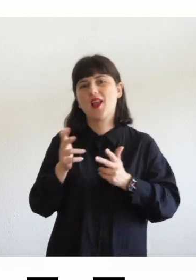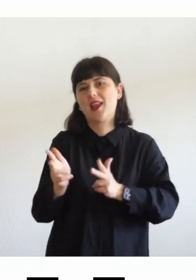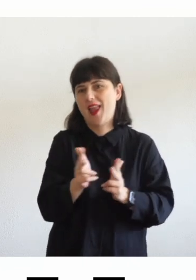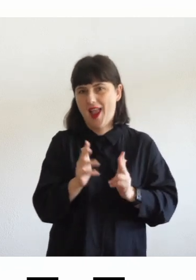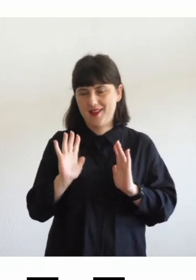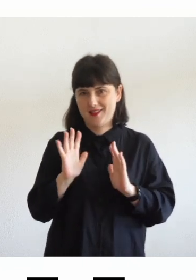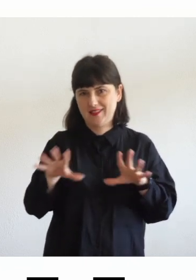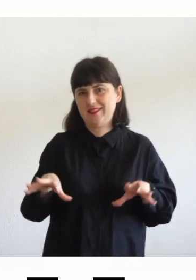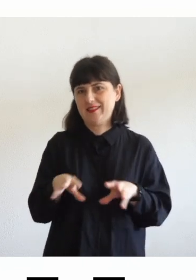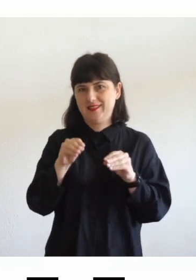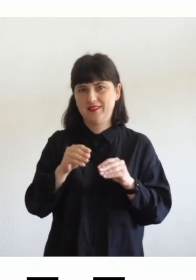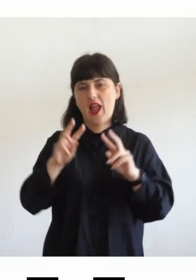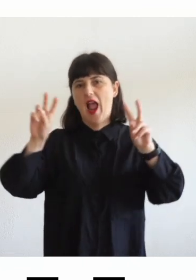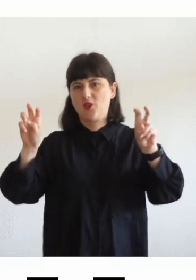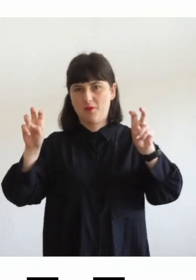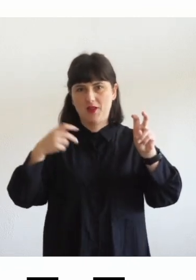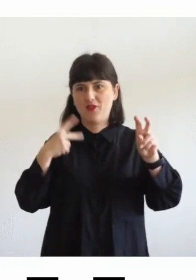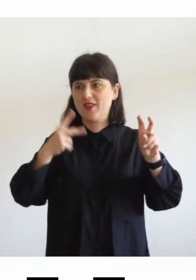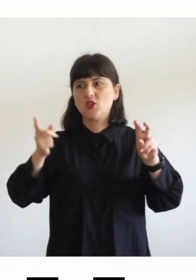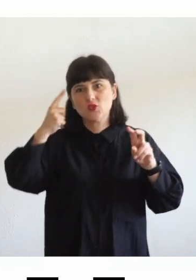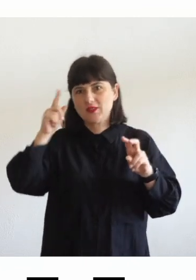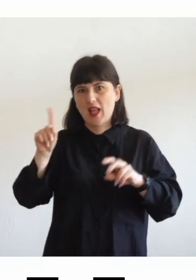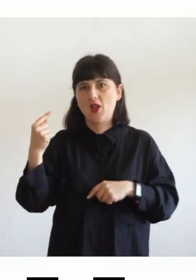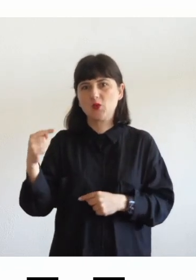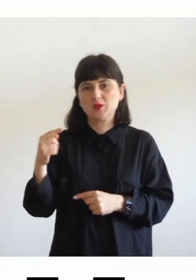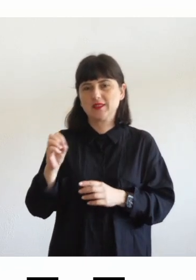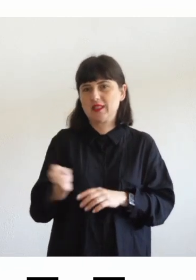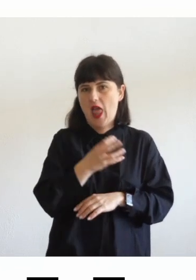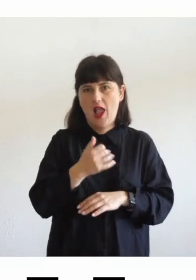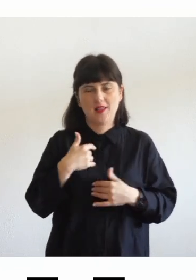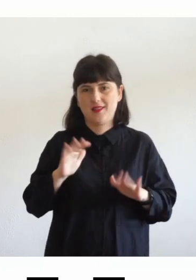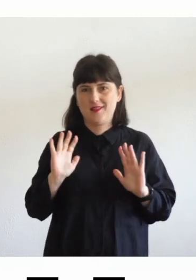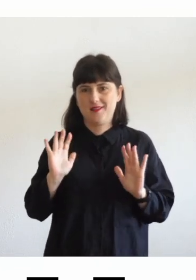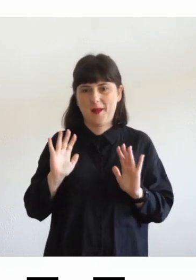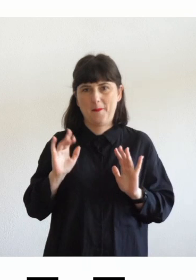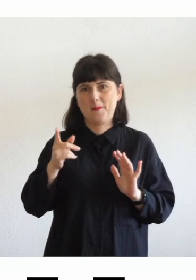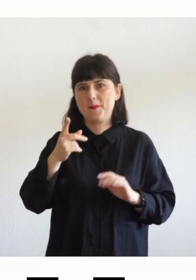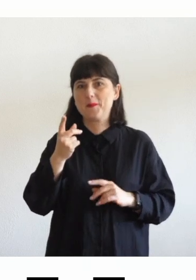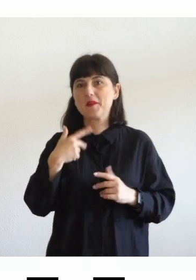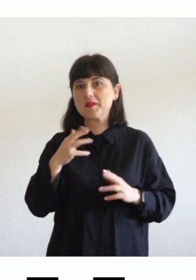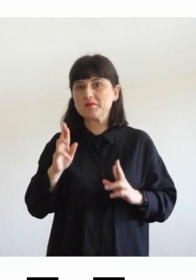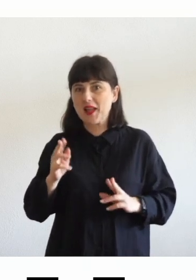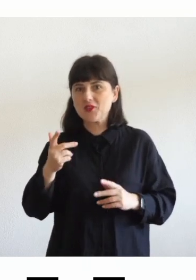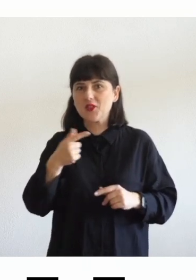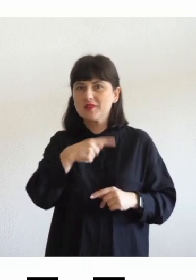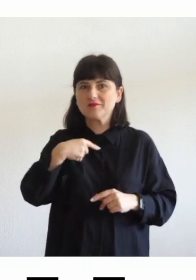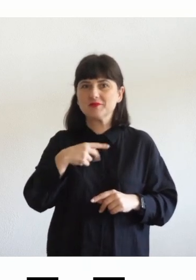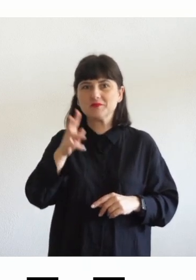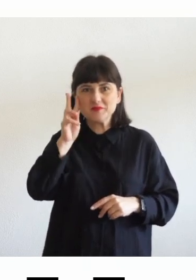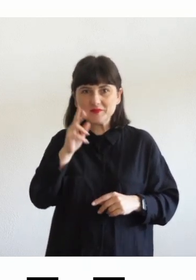chiacchierata introduttiva sul tema non conoscendo ovviamente il contenuto delle tue slide quindi sarà anche interessante capire se abbiamo detto cavolate